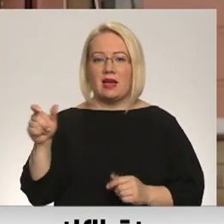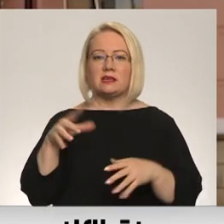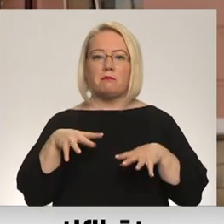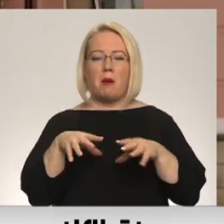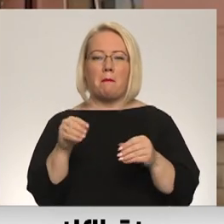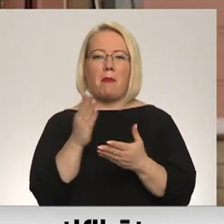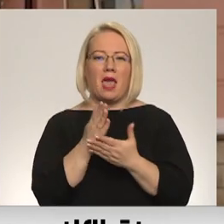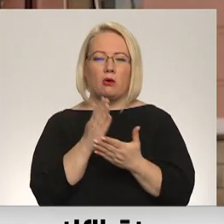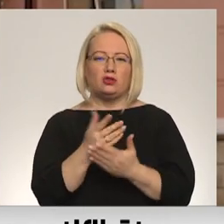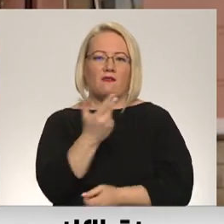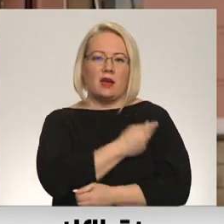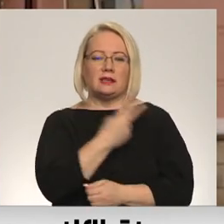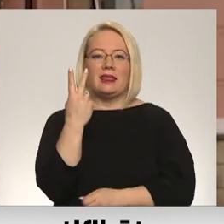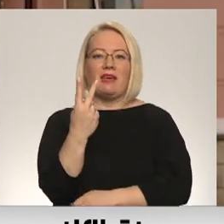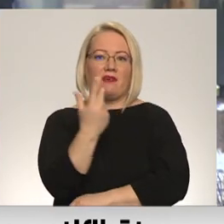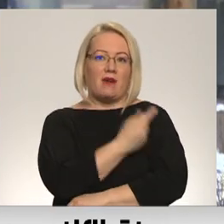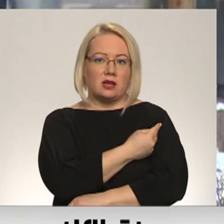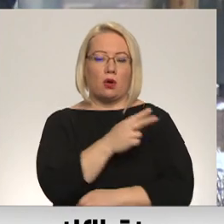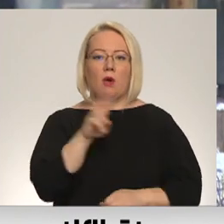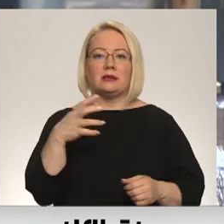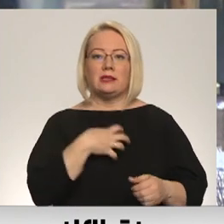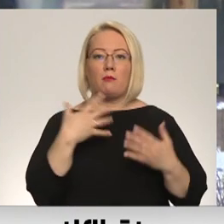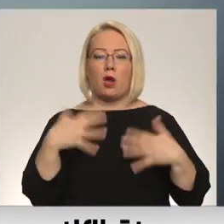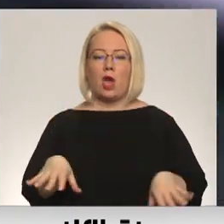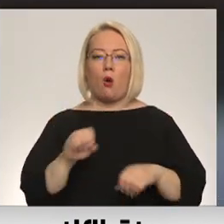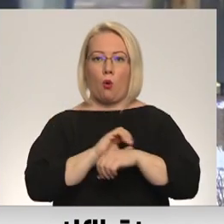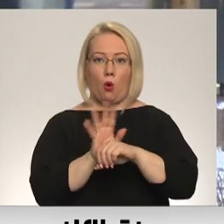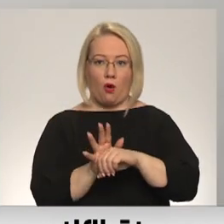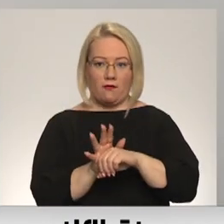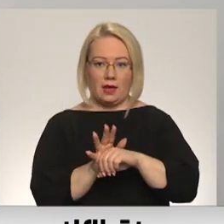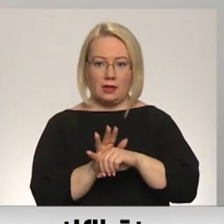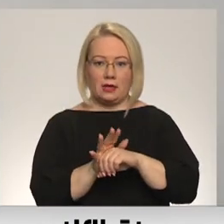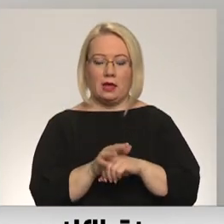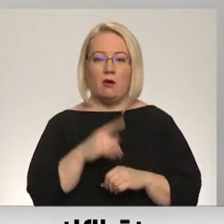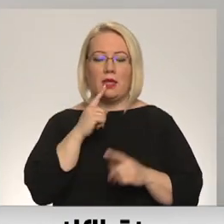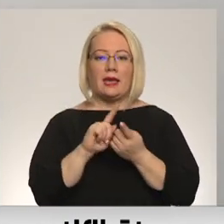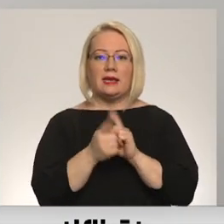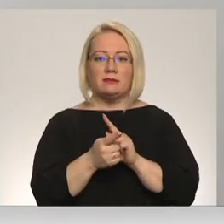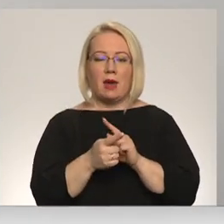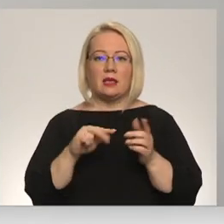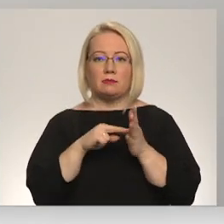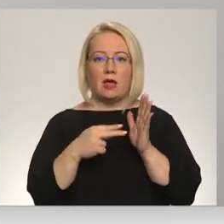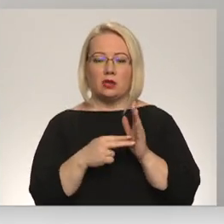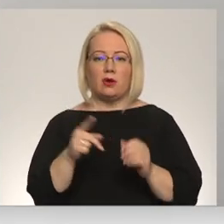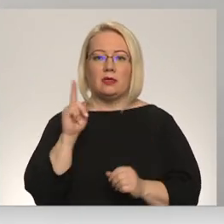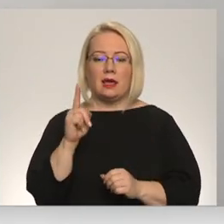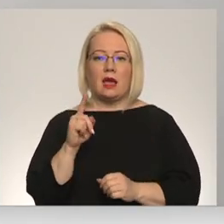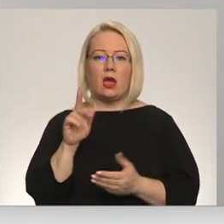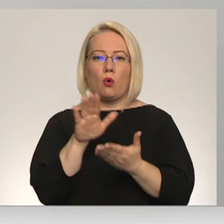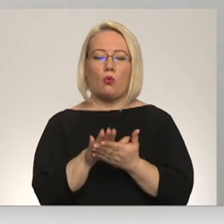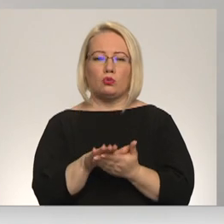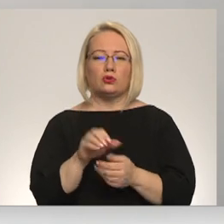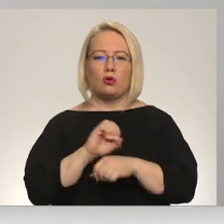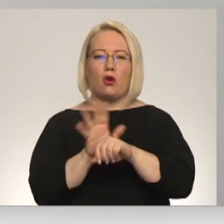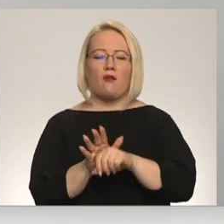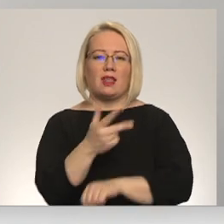vakcinācijas kursu ar divām vakcīnas davām un kuri izlimojuši Covid-19. Izmaiņas ir plānots tikai uz Covid vakcinācijas certifikātu,